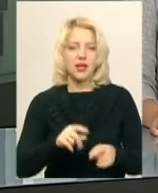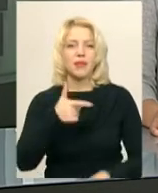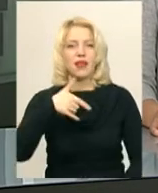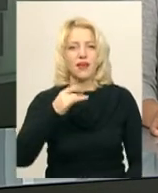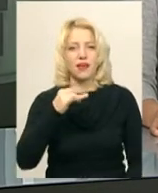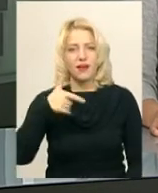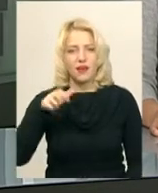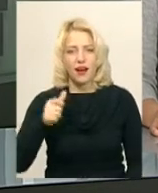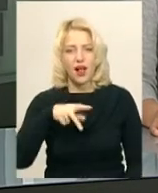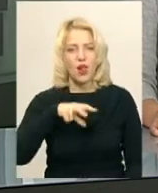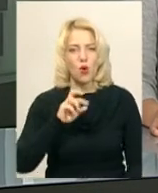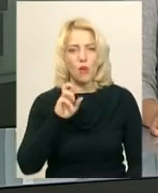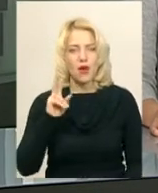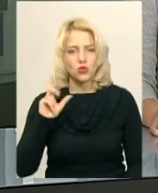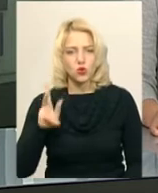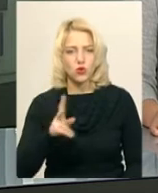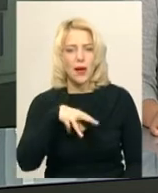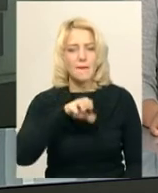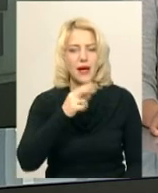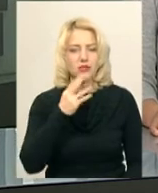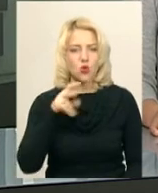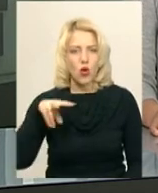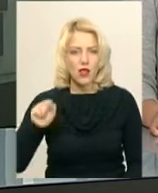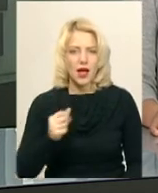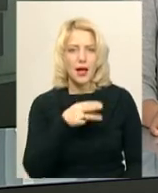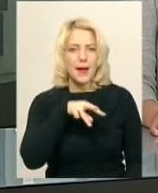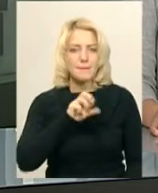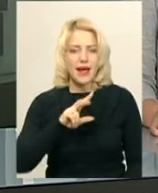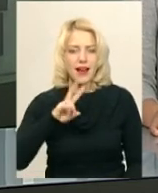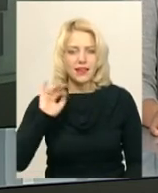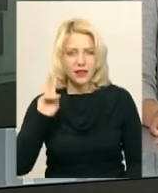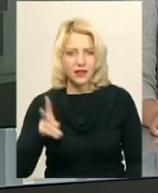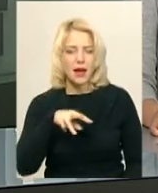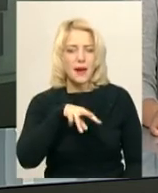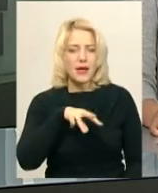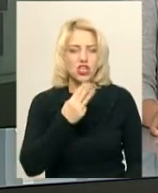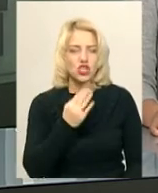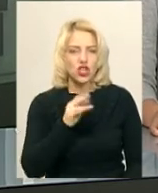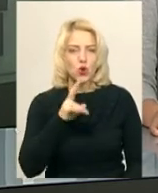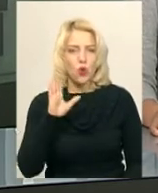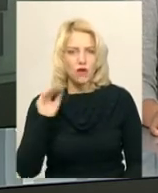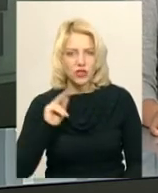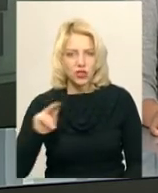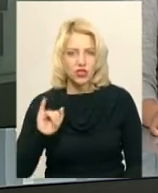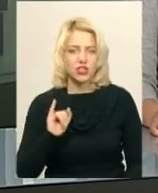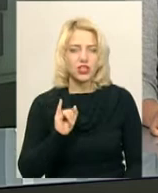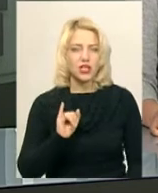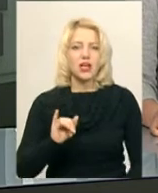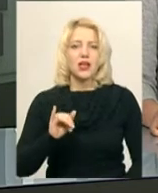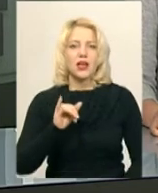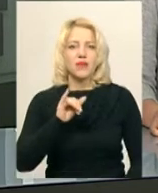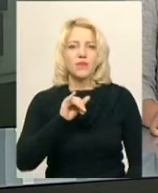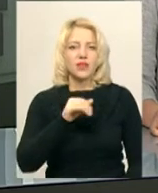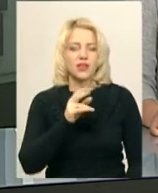Гирега, Сергій Лабазюк, Роман Мацола, Сергій Мельник, Володимир Мельниченко, Андрій Шенкович та член партії «Народний фронт»